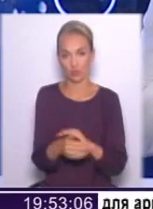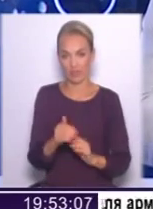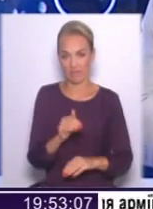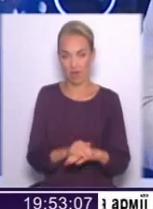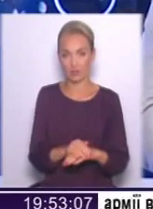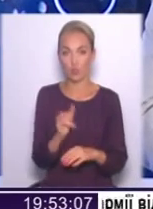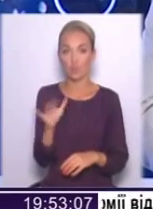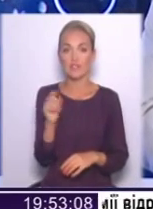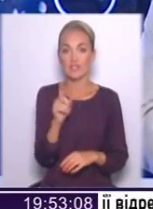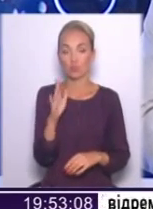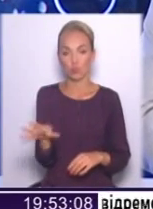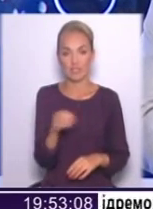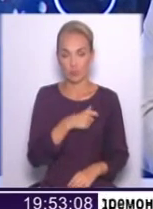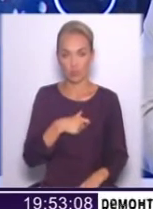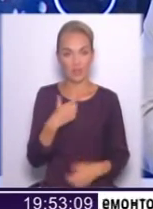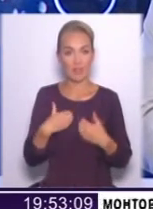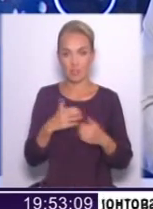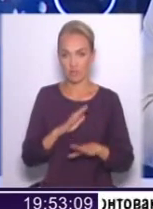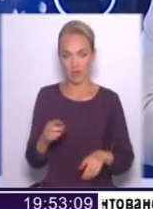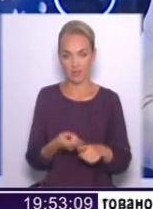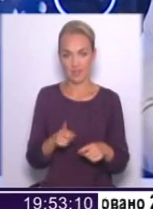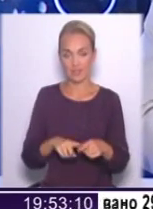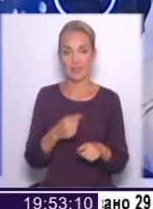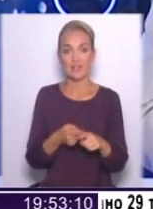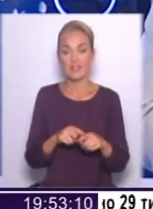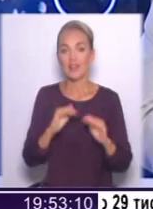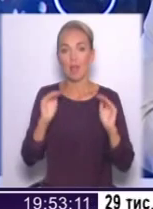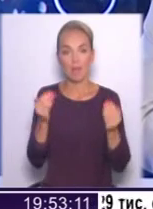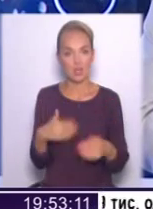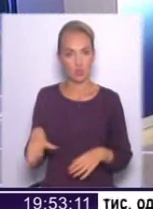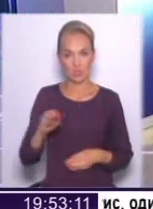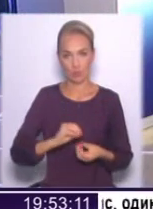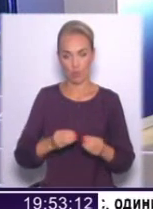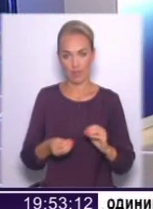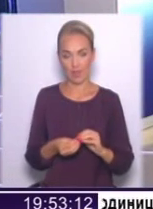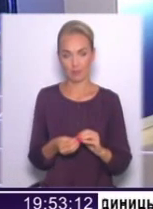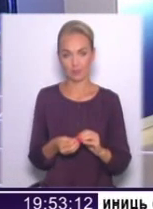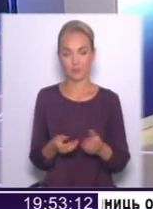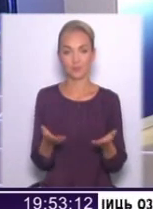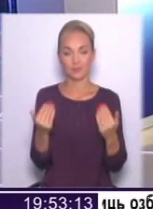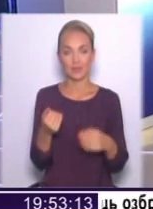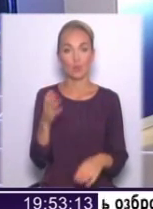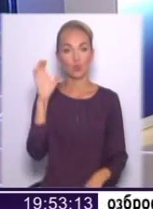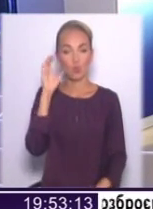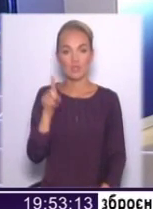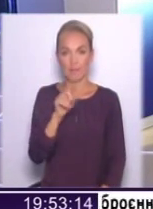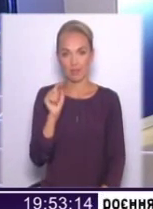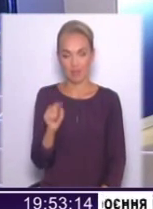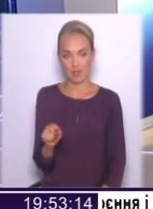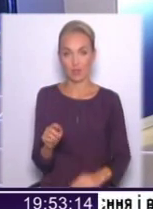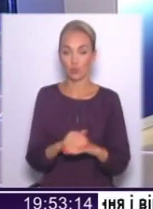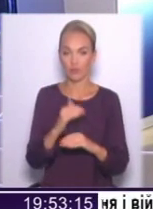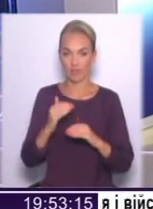У всіх будуть всі депутати. Не переживайте за це. Це найменша з усіх проблем. Давайте послухаємо запитання. Добрий вечір вам.